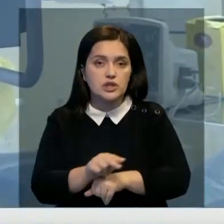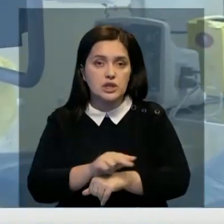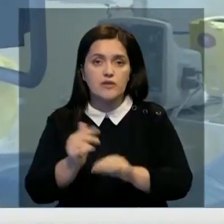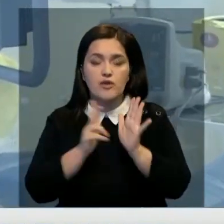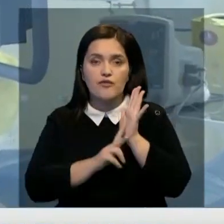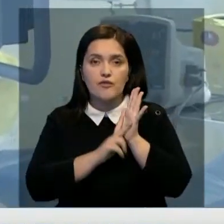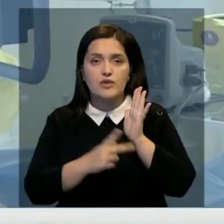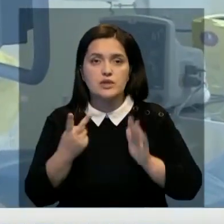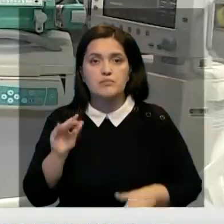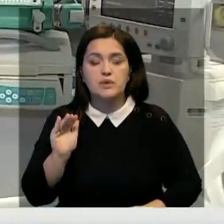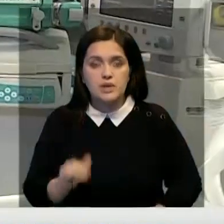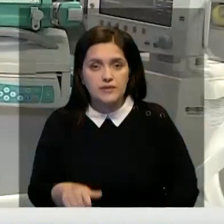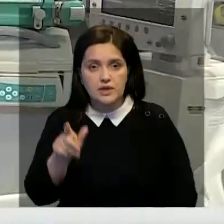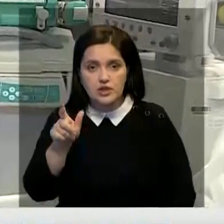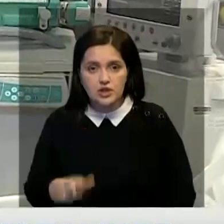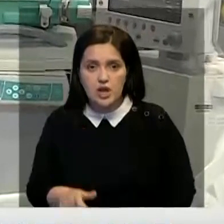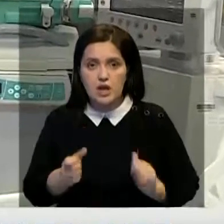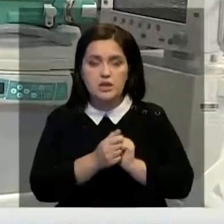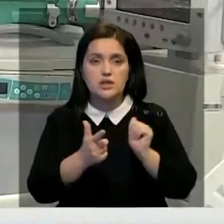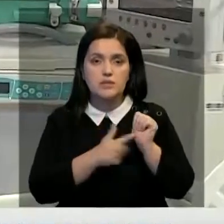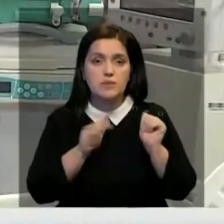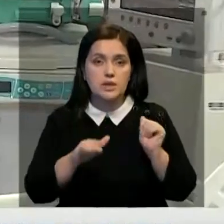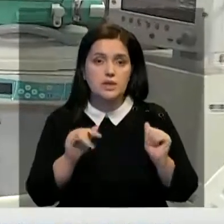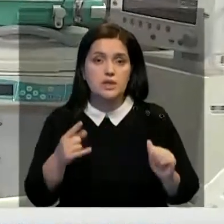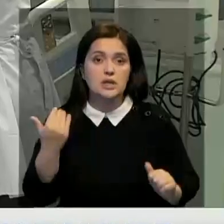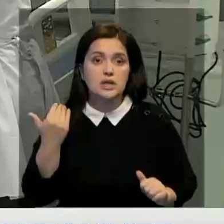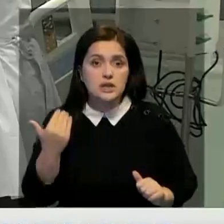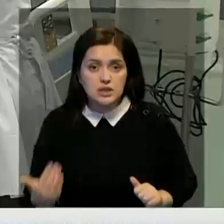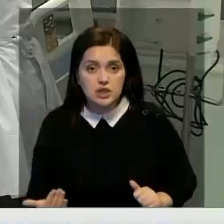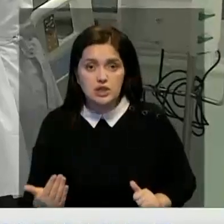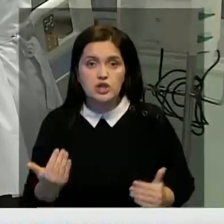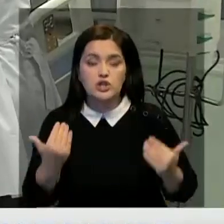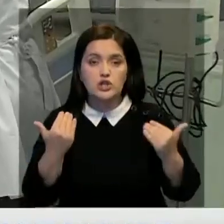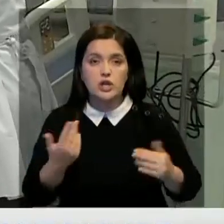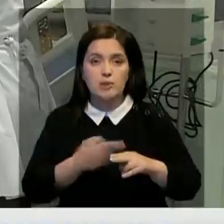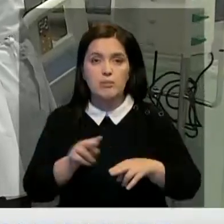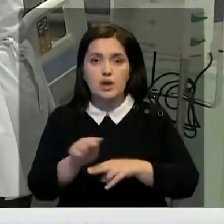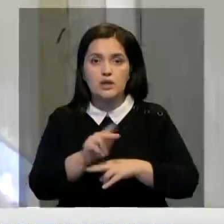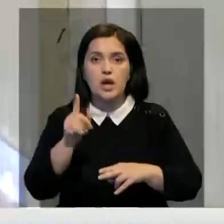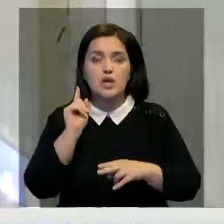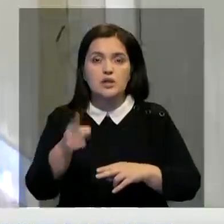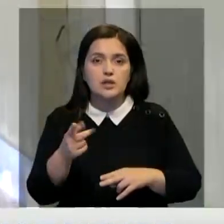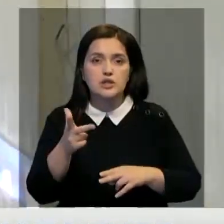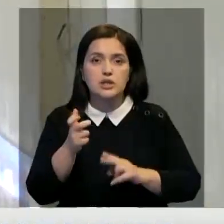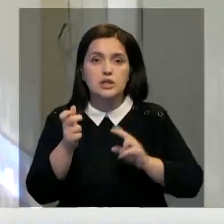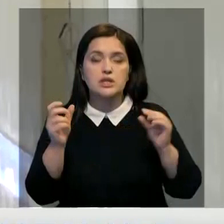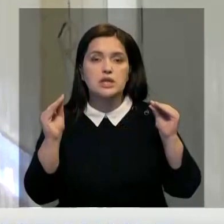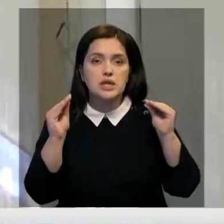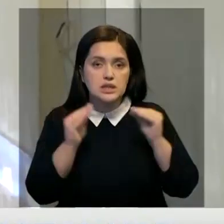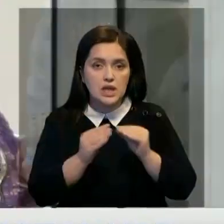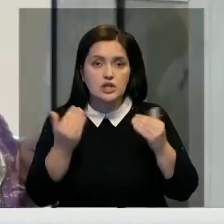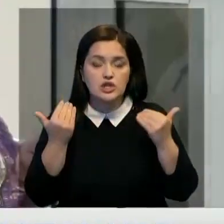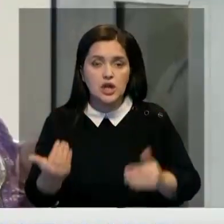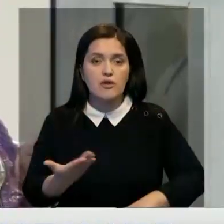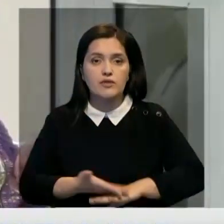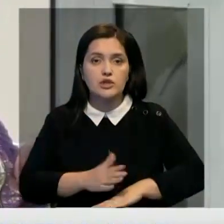продолжают получать 82 тысячи человек. 17 тысяч из них находятся в стационарах. 1310